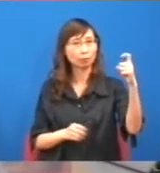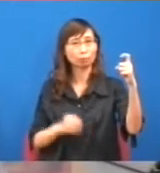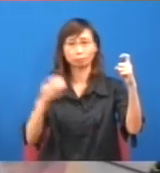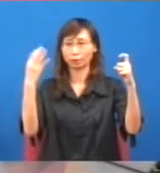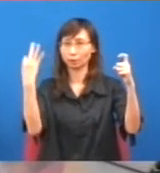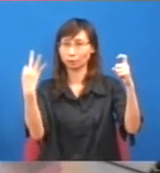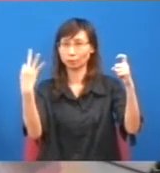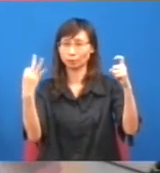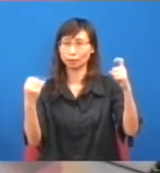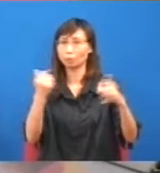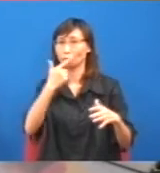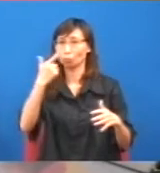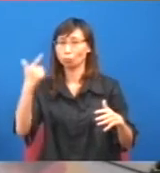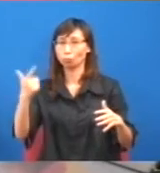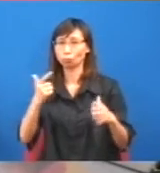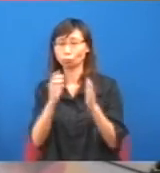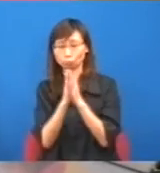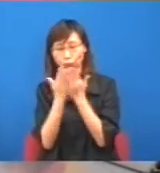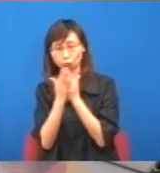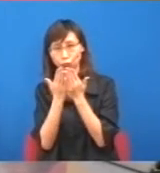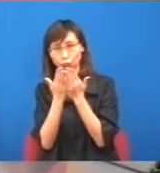者都是沒有什麼封骨的,